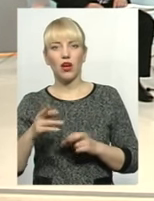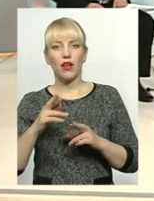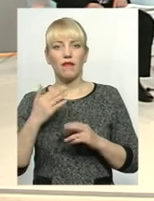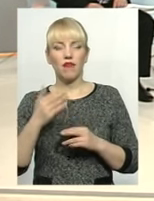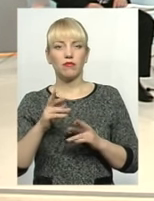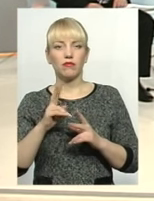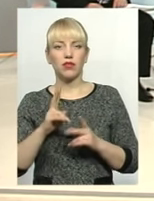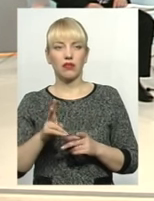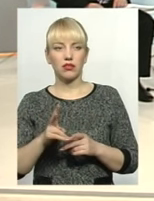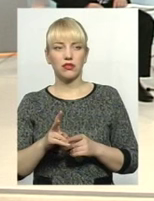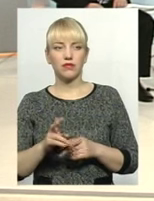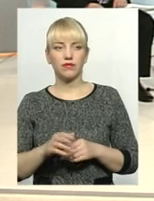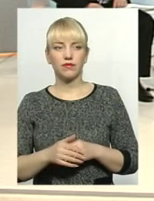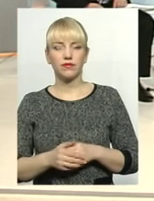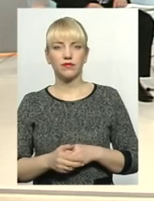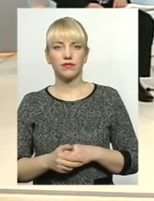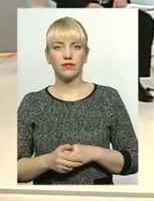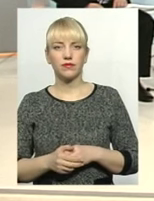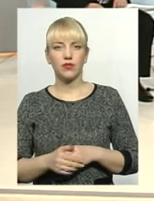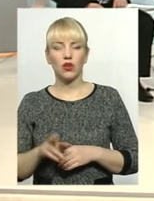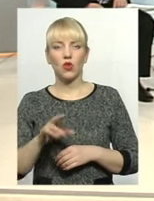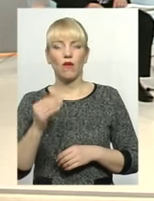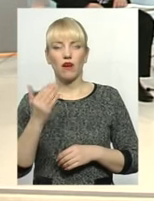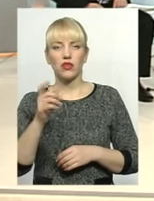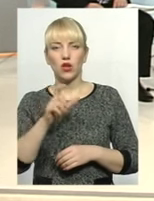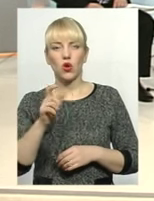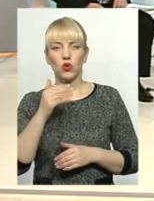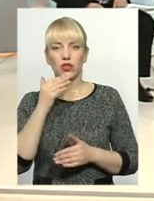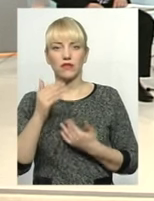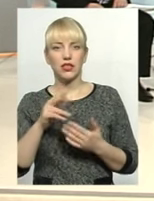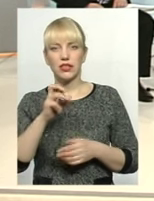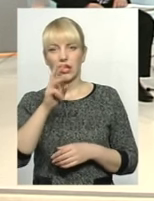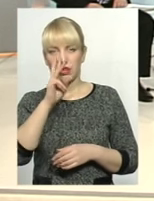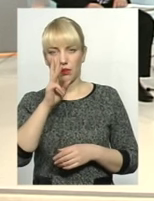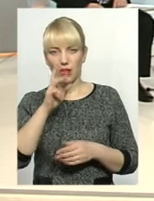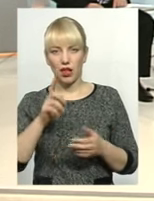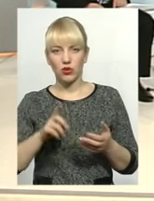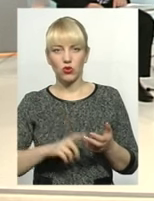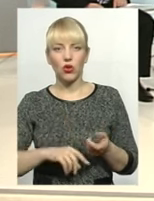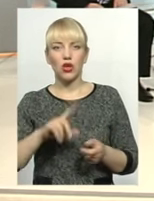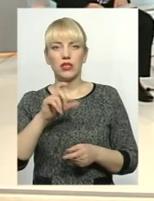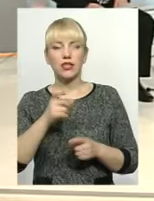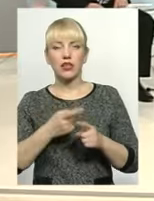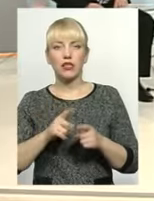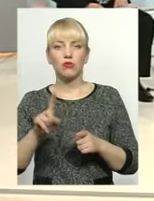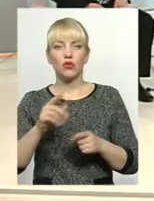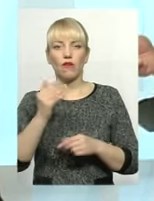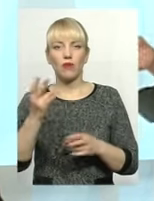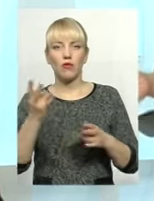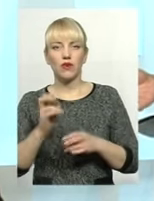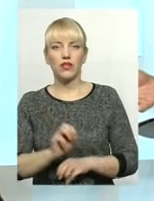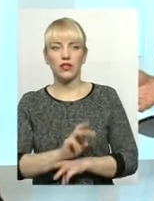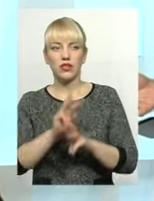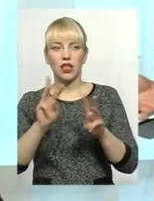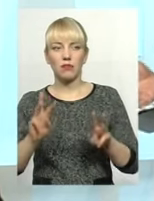до вас люди звертаються за зарплатою, за тим, що ви маєте забезпечити